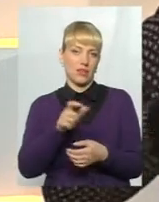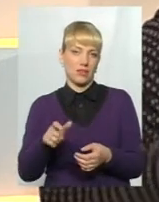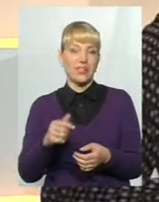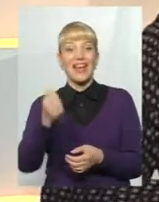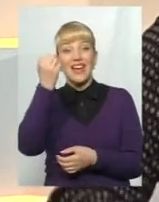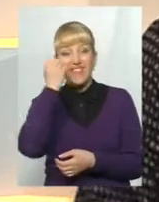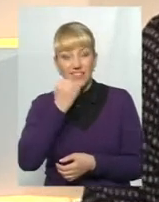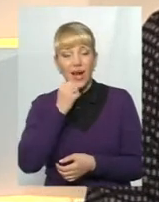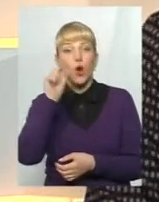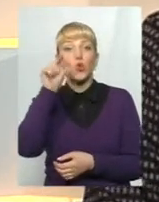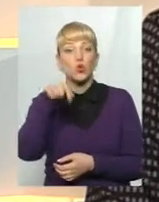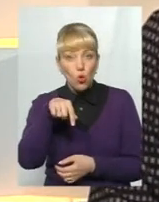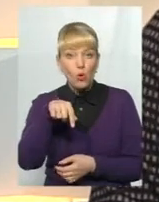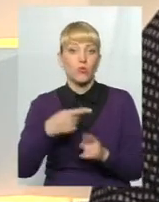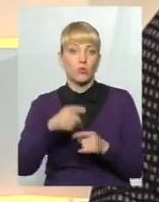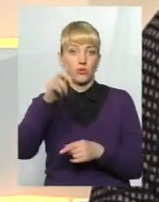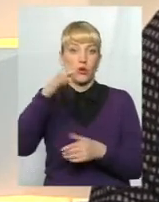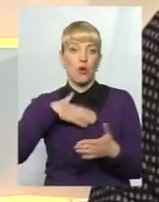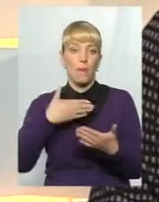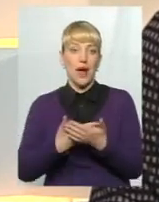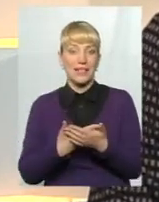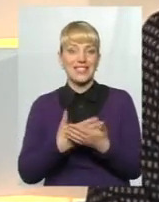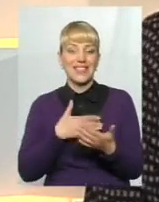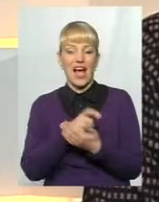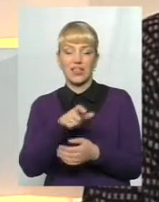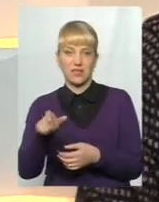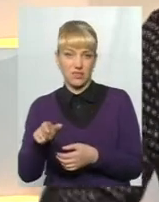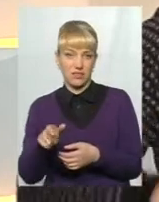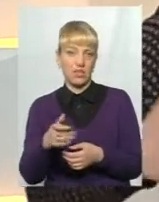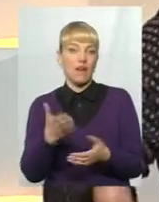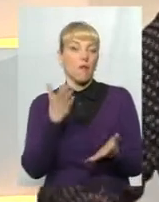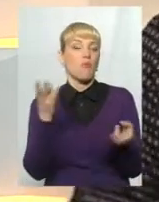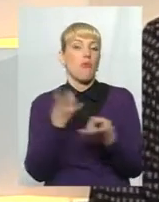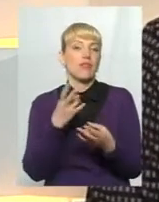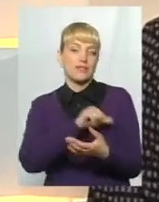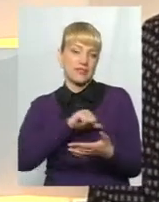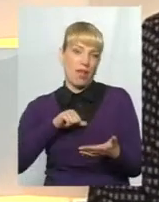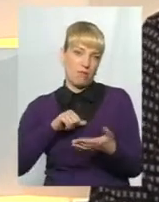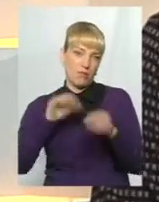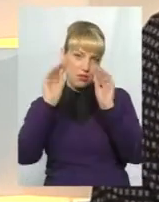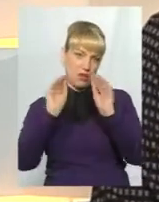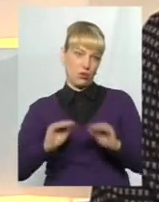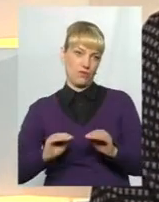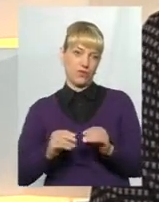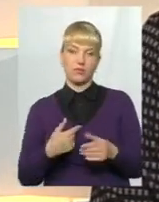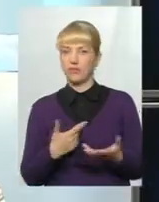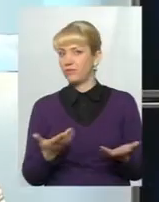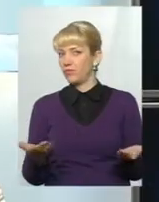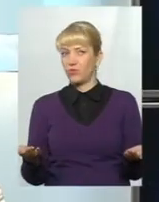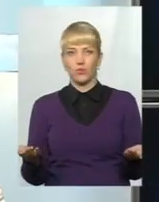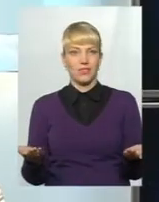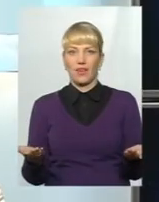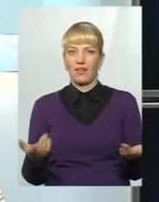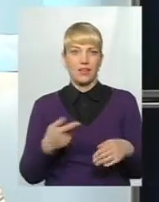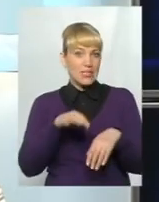вдяку цьому громадські активісти мають самі декларуватися. Це якесь